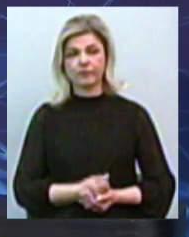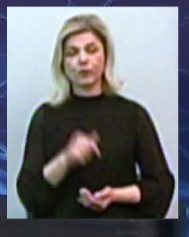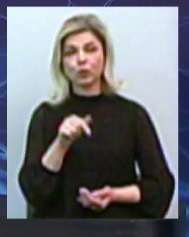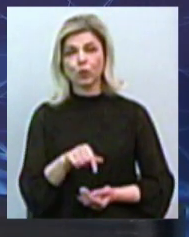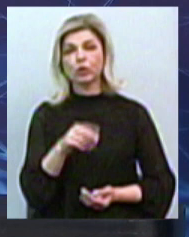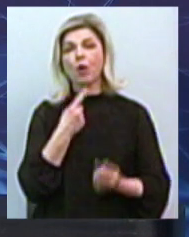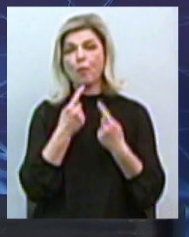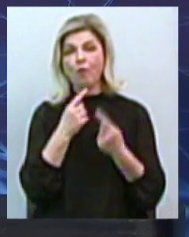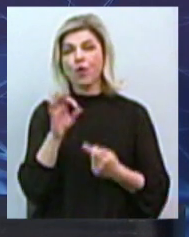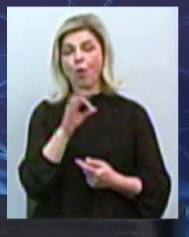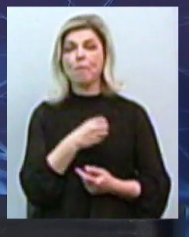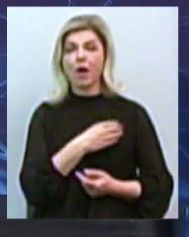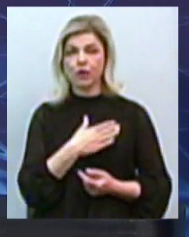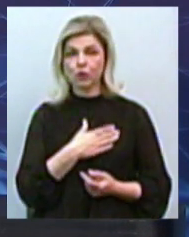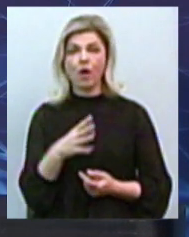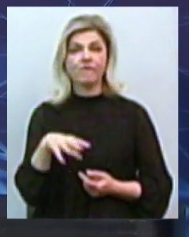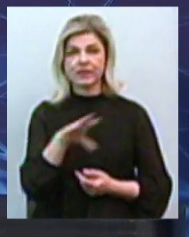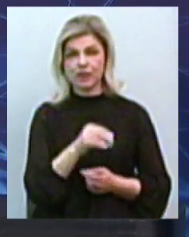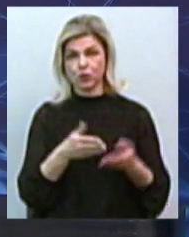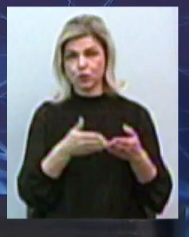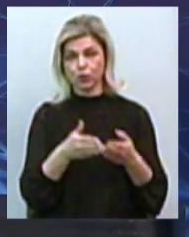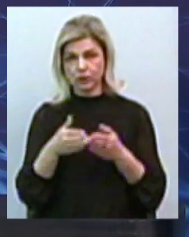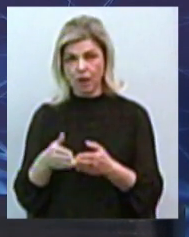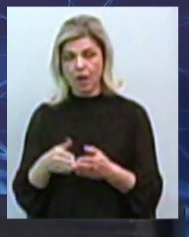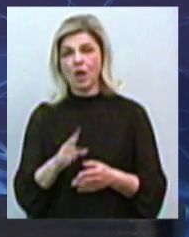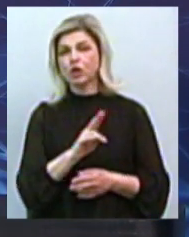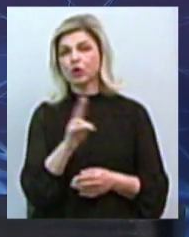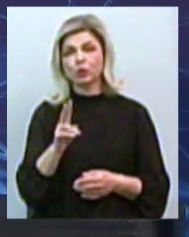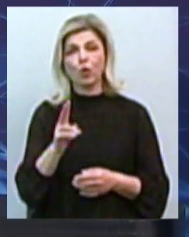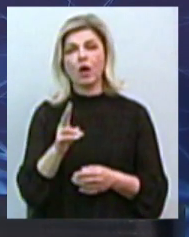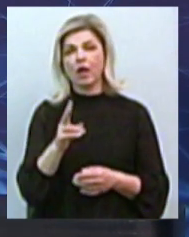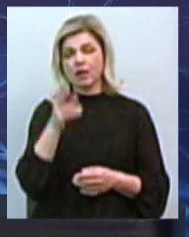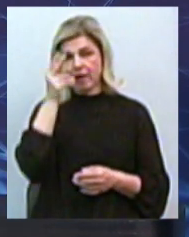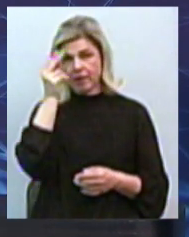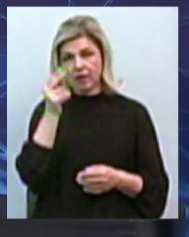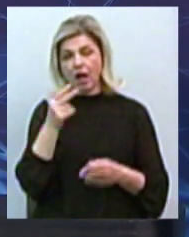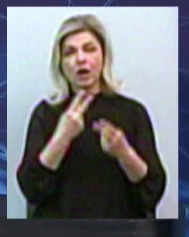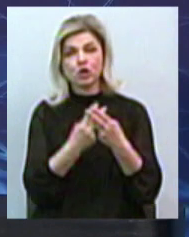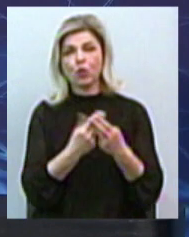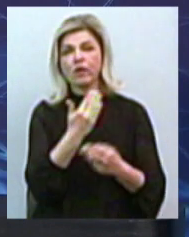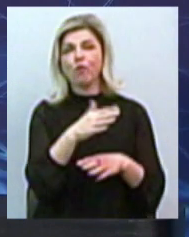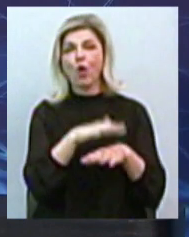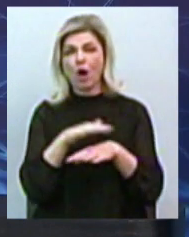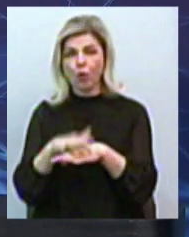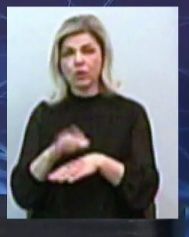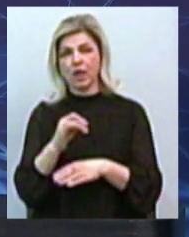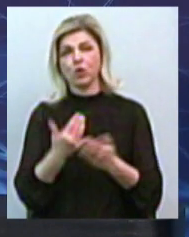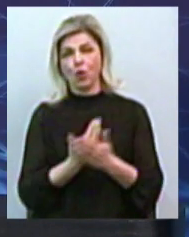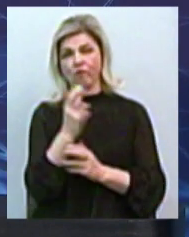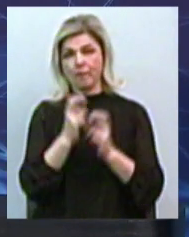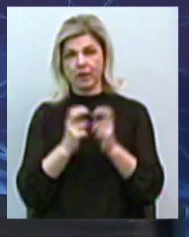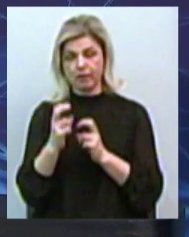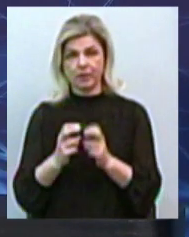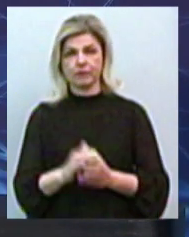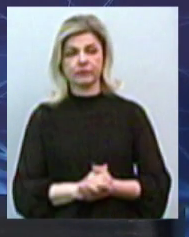йде у всіх судах. Тобто, ніхто не арештовує там нове підприємство, ніхто не арештовує там його рахунки і так інше. Як